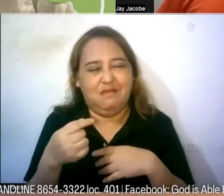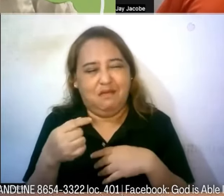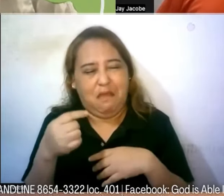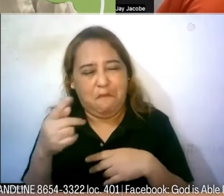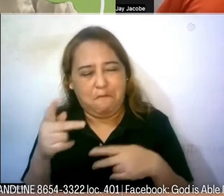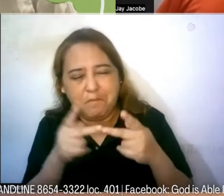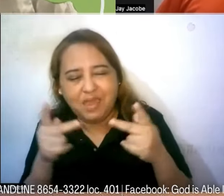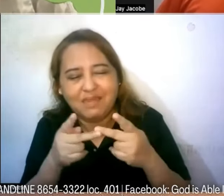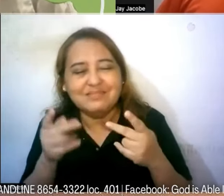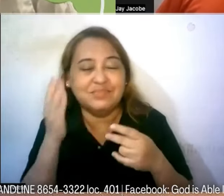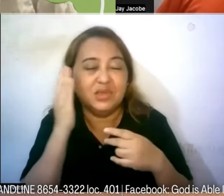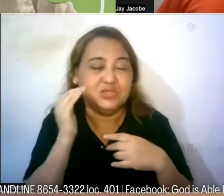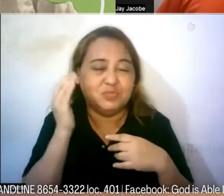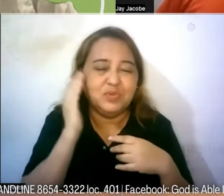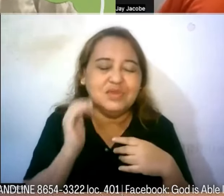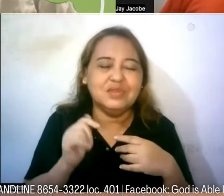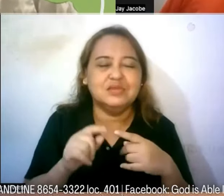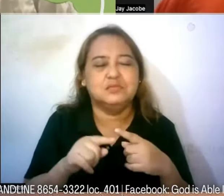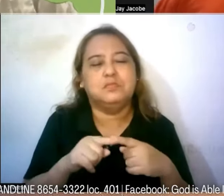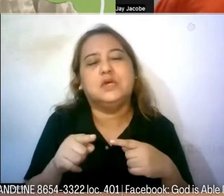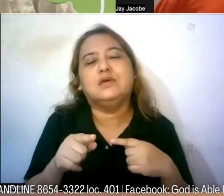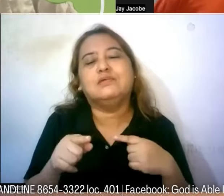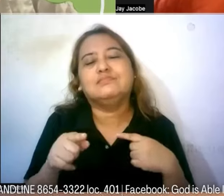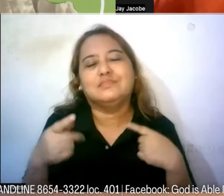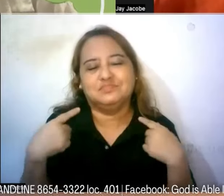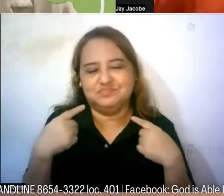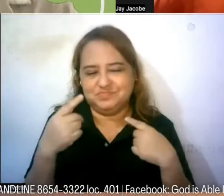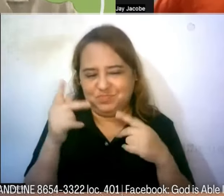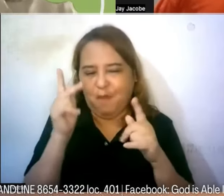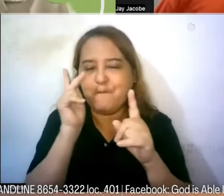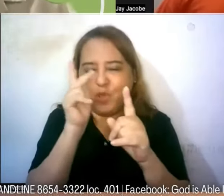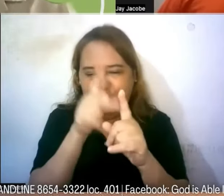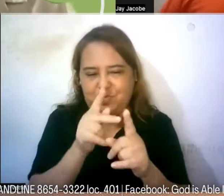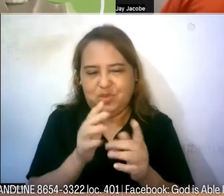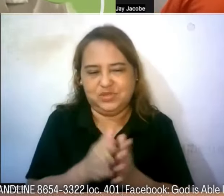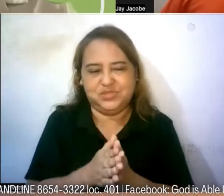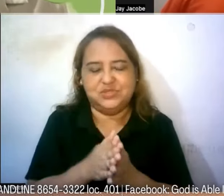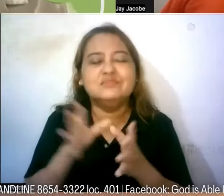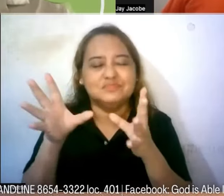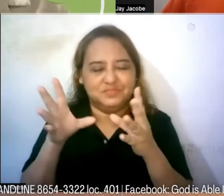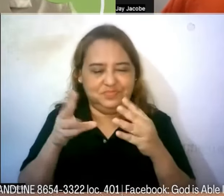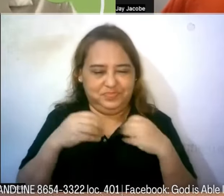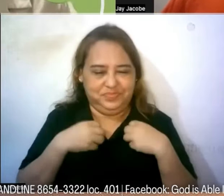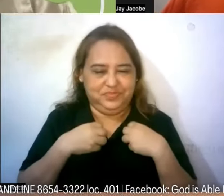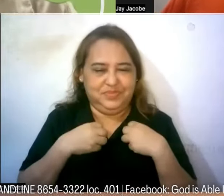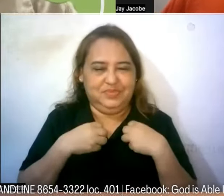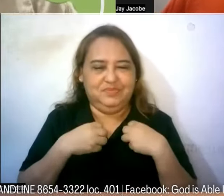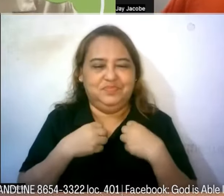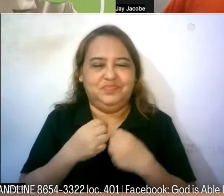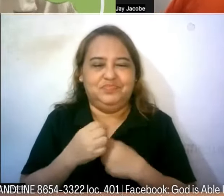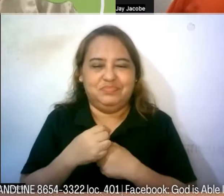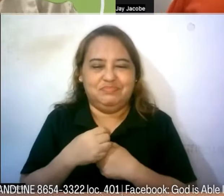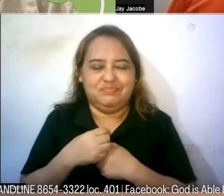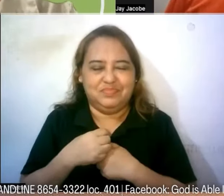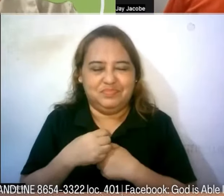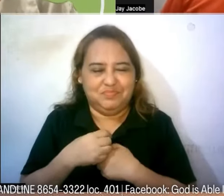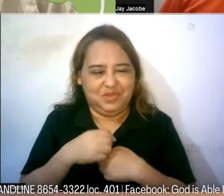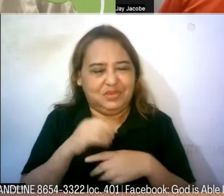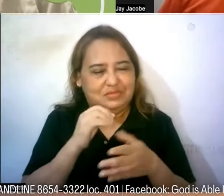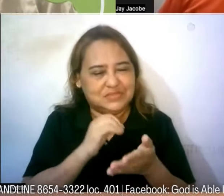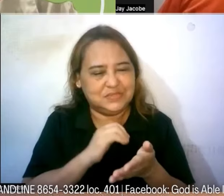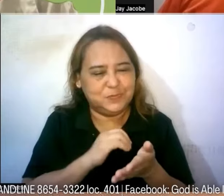mabuti at mas dakilang kabutihan ang Diyos para sa atin tanggapin po natin ito we have to really exercise faith